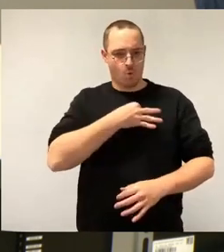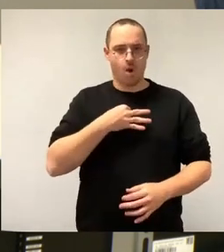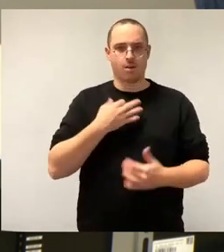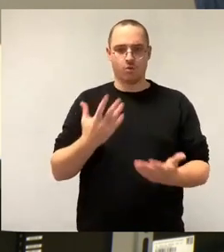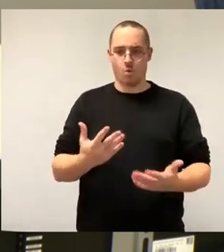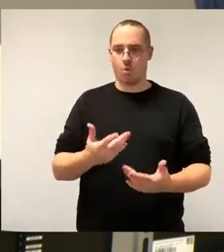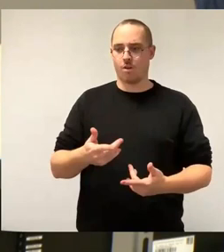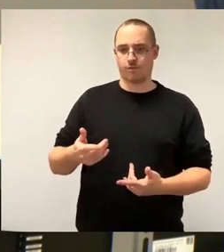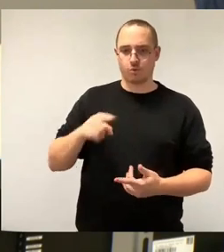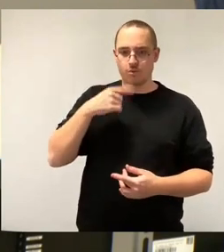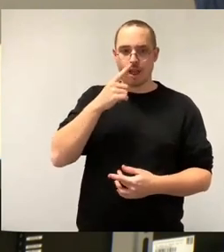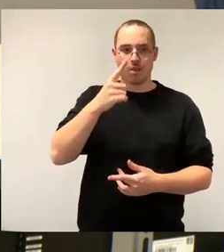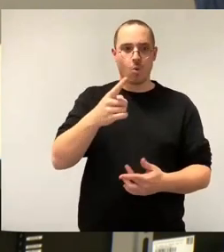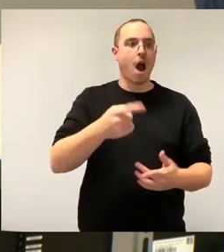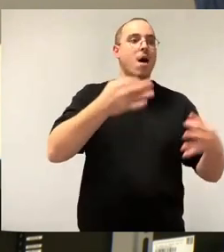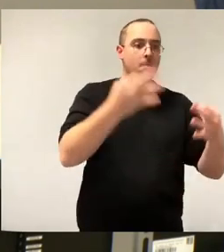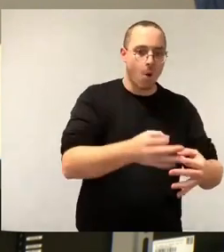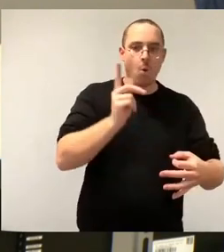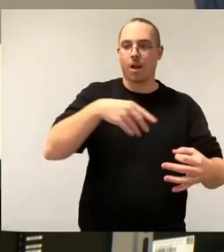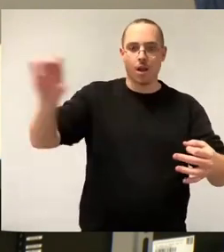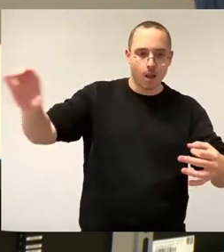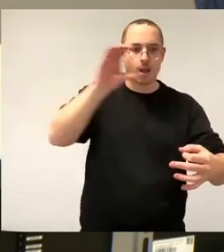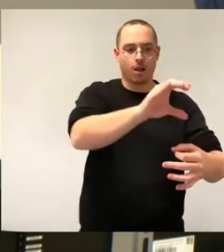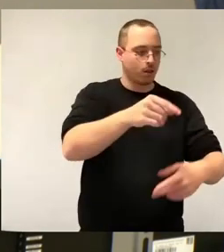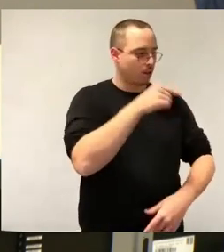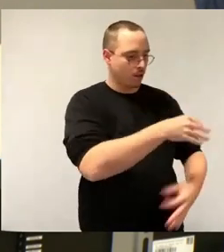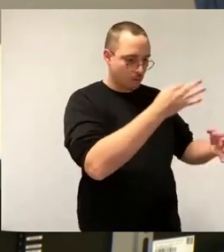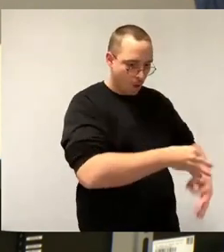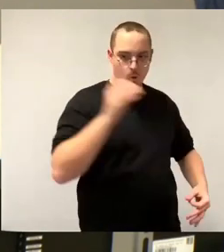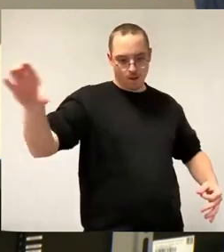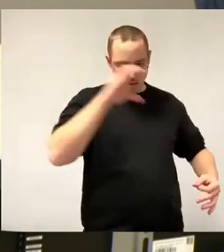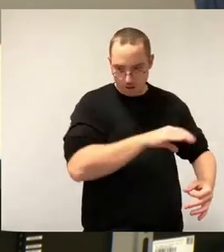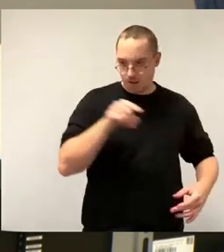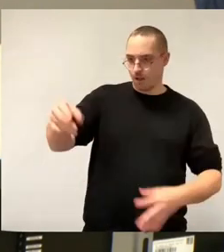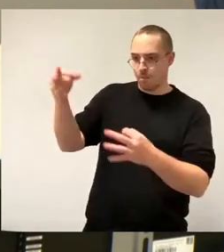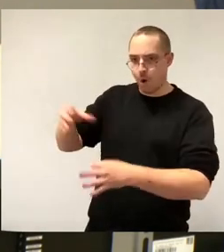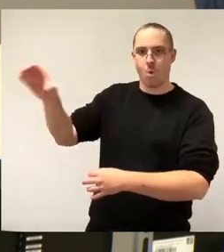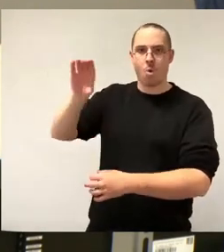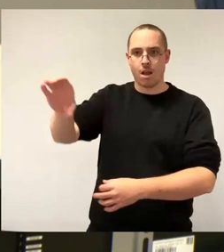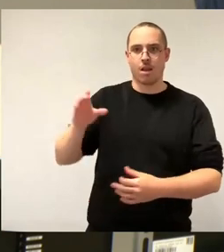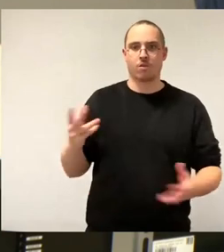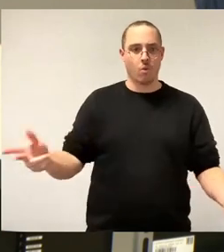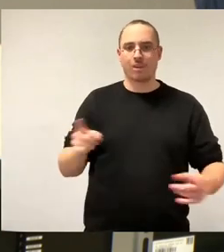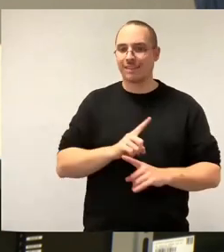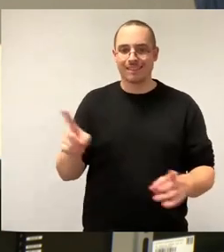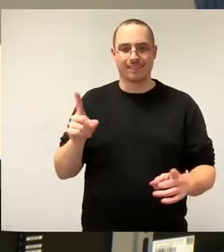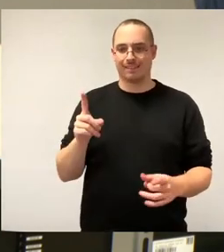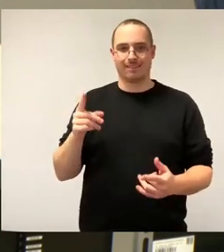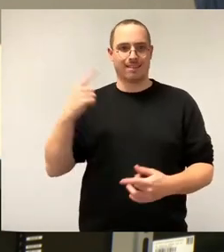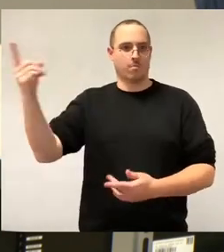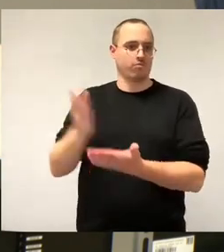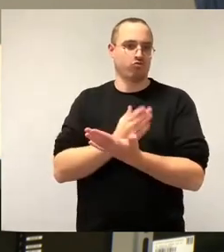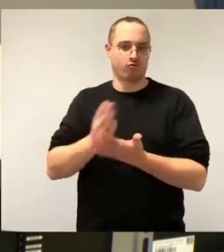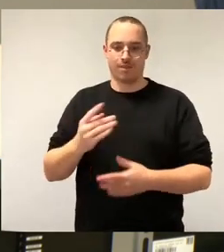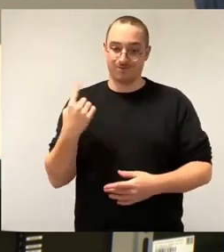Märchen glaubt, dass die Notwendigkeit nur in den operativen Einheiten läge. Da haben wir uns als Stadt, denke ich, aufs Glatteis führen